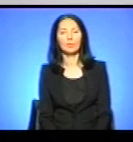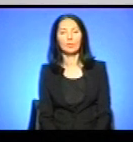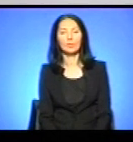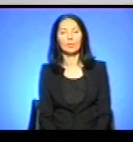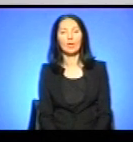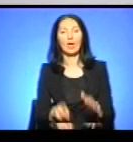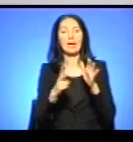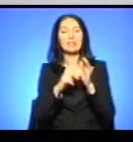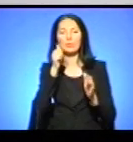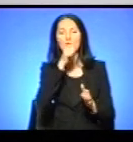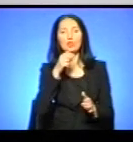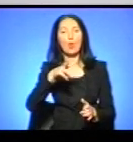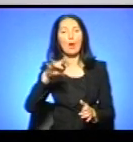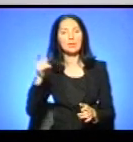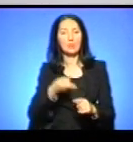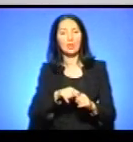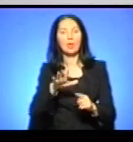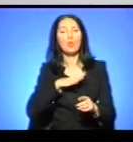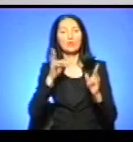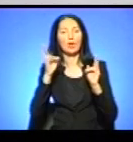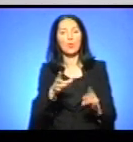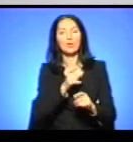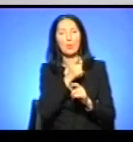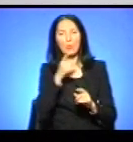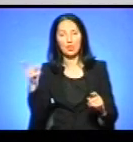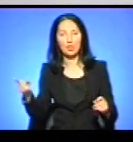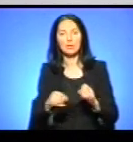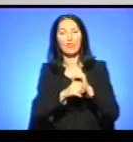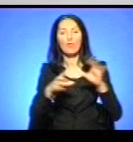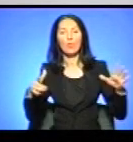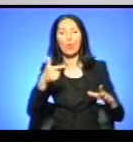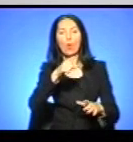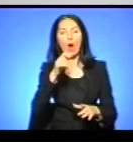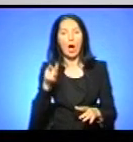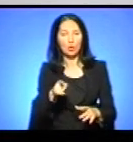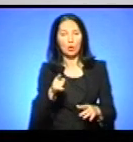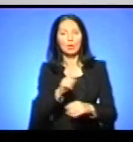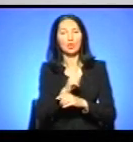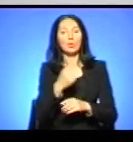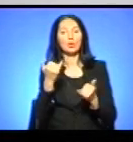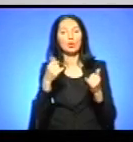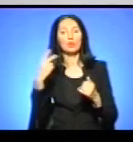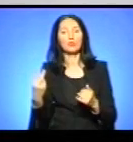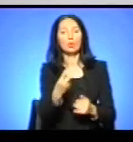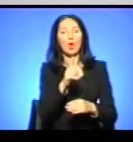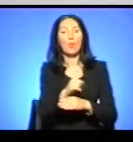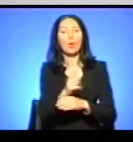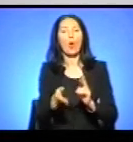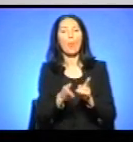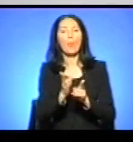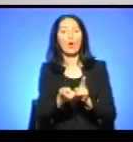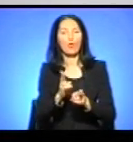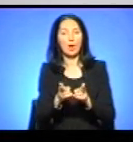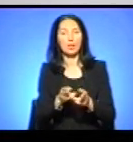7-річного Максима, який був травмований під час вибуху газу в Тернополі, сьогодні вдруге прооперували. Операція у Львівській лікарні